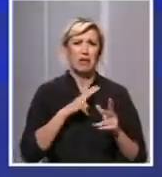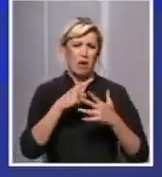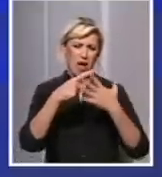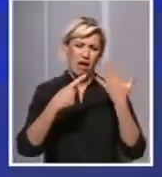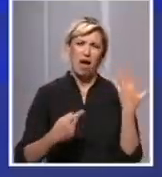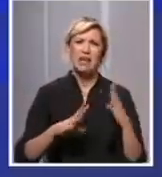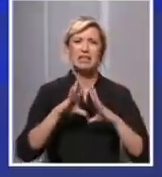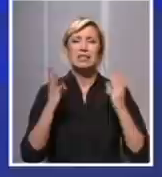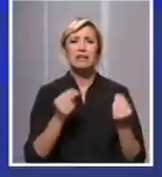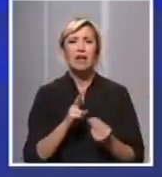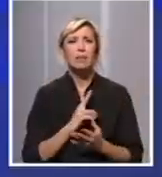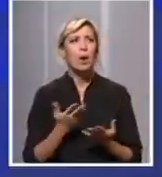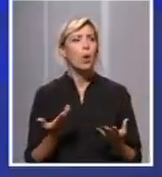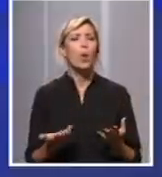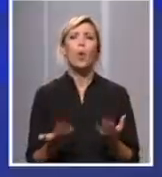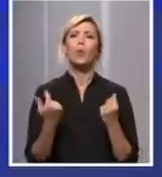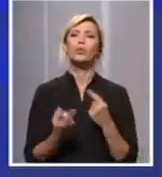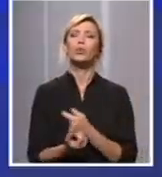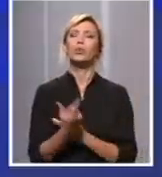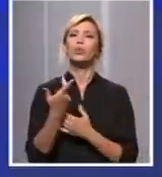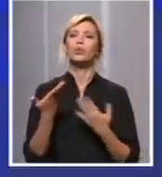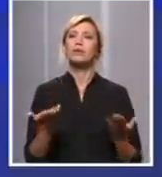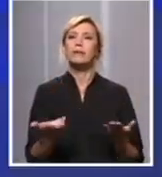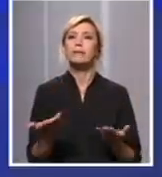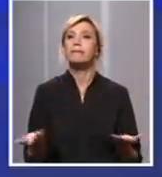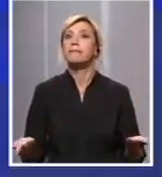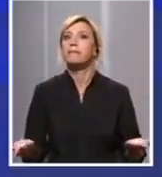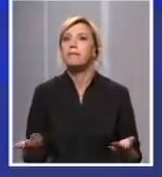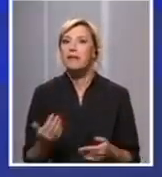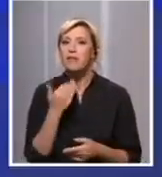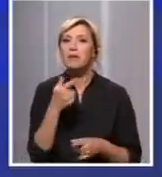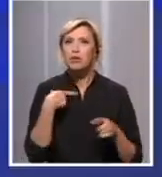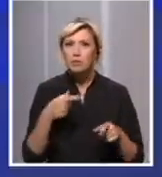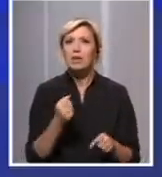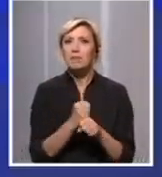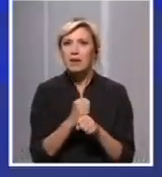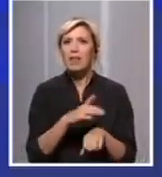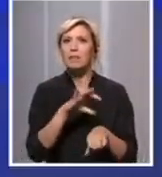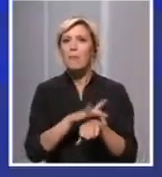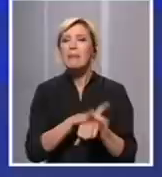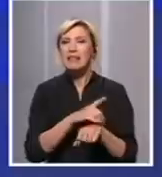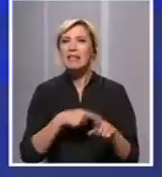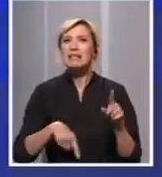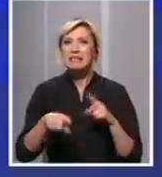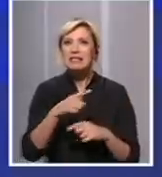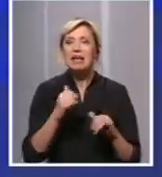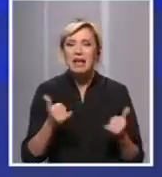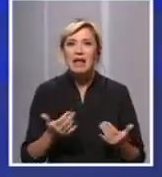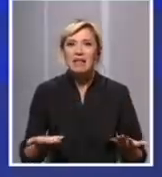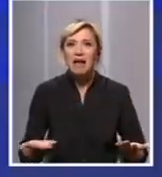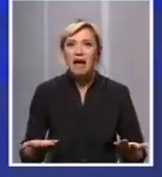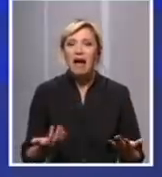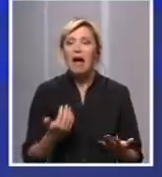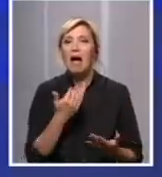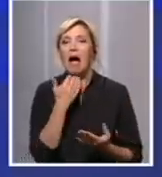se uvek, čak evo i nama koji se bavimo ovom gramom medicine, mislilo se pa da, ukoliko se i